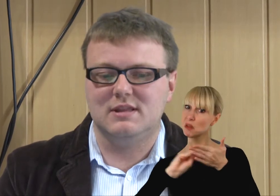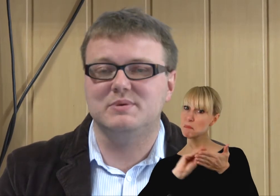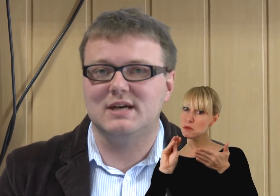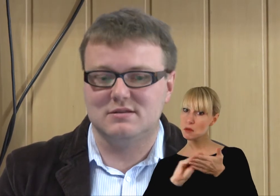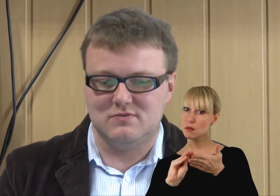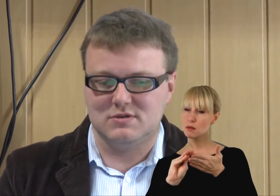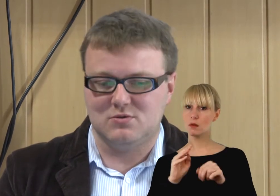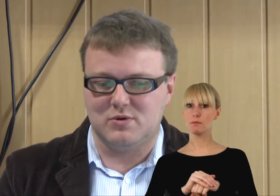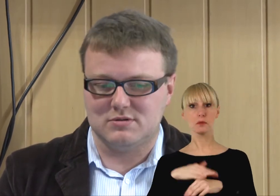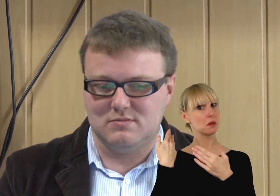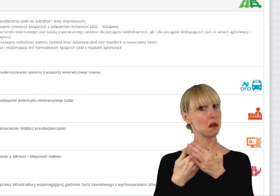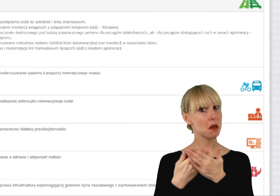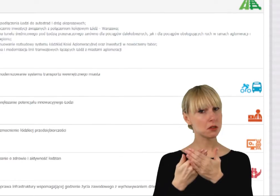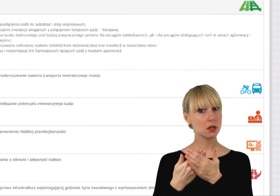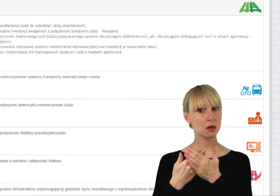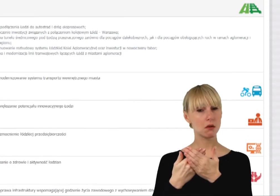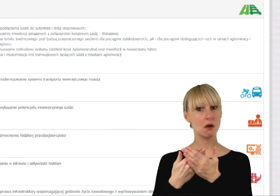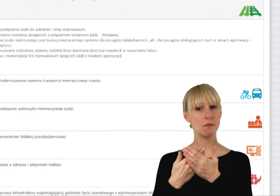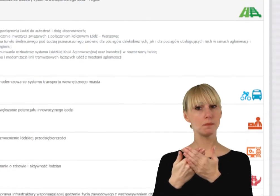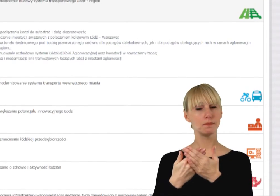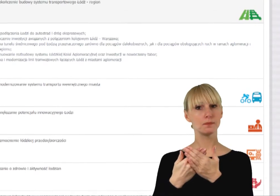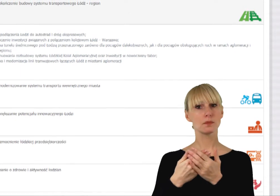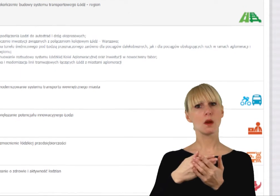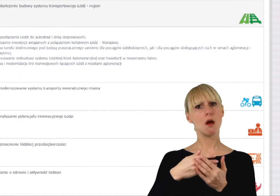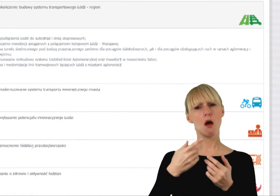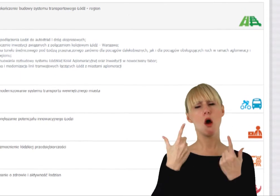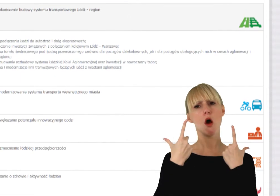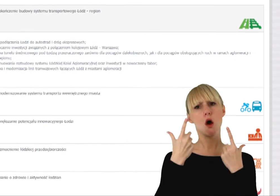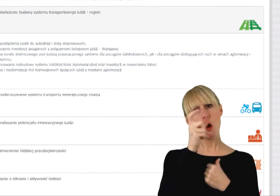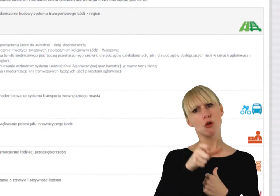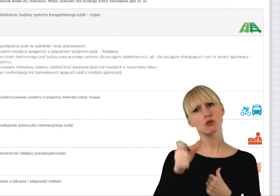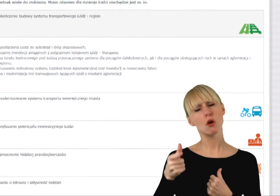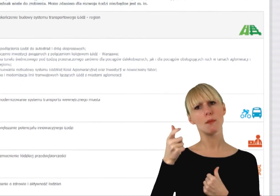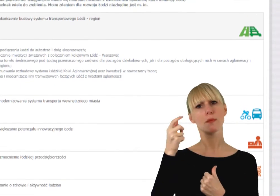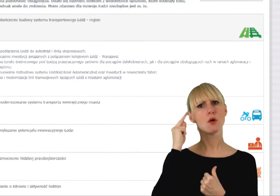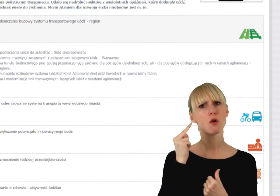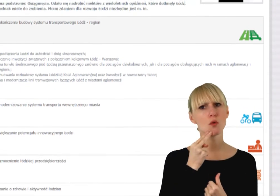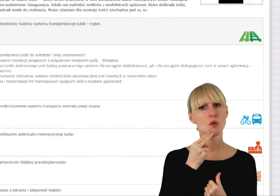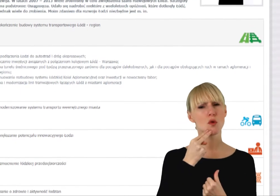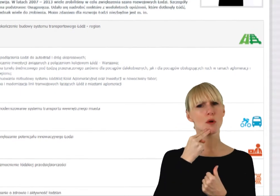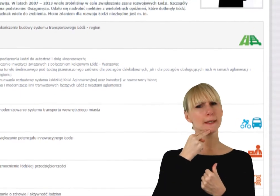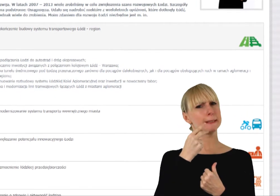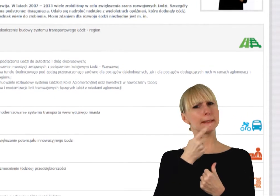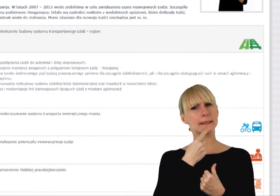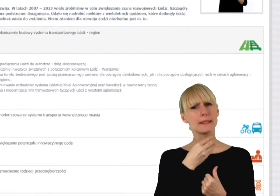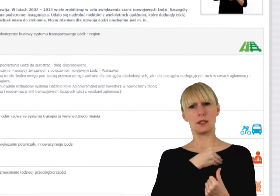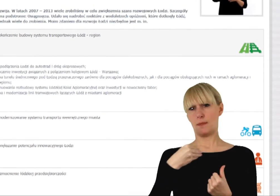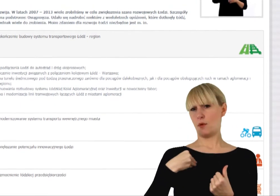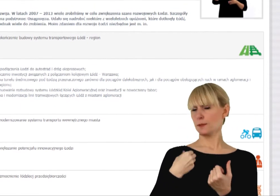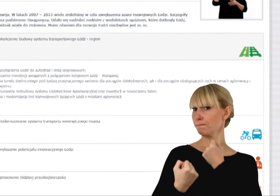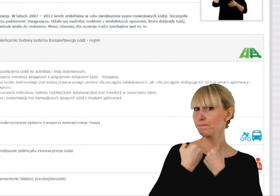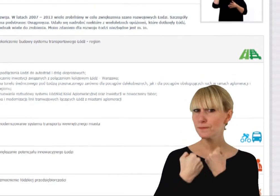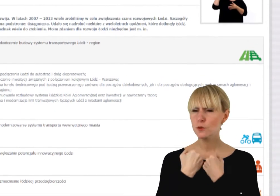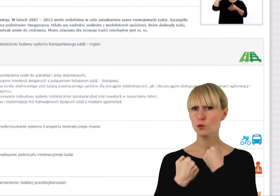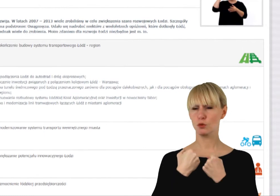które napisane są w języku polskim. Dlaczego? Dlatego, że osoby głuche nie zawsze wystarczająco dobrze